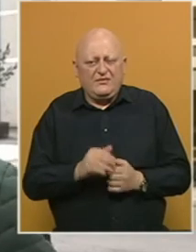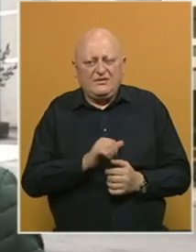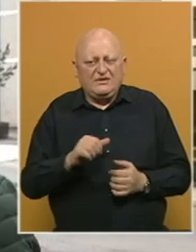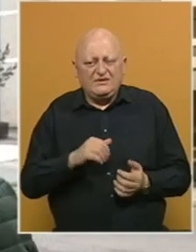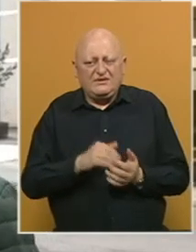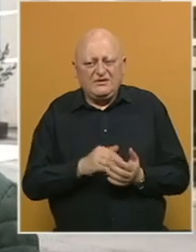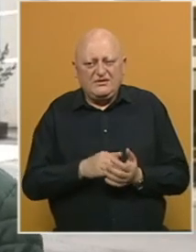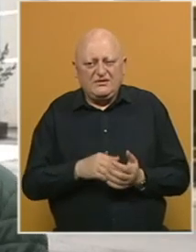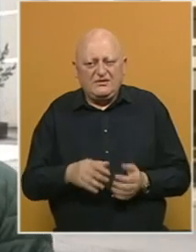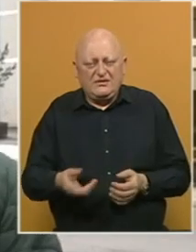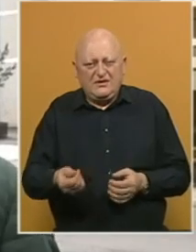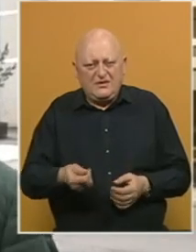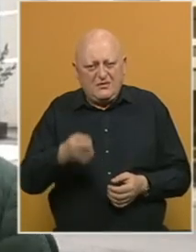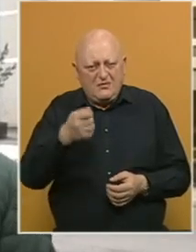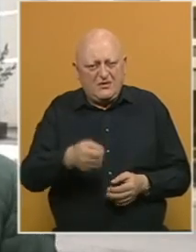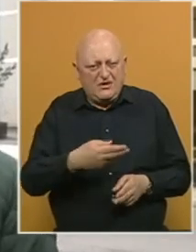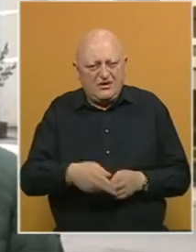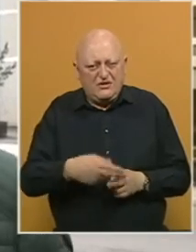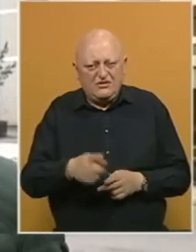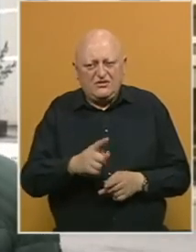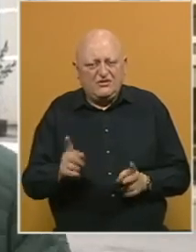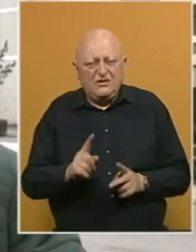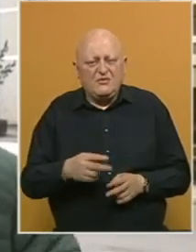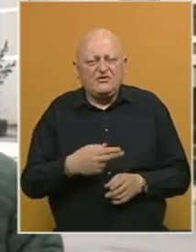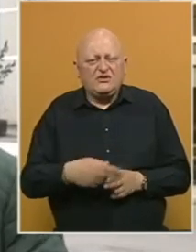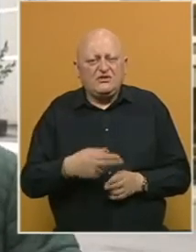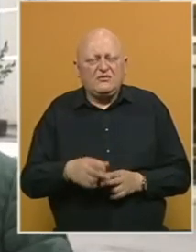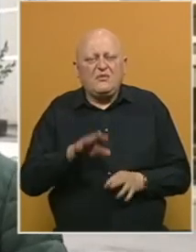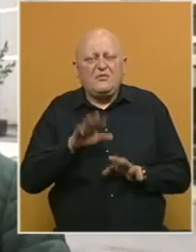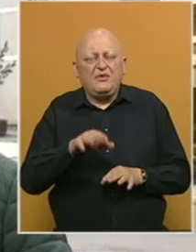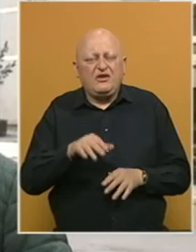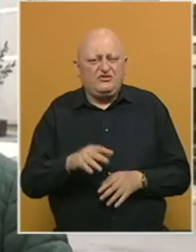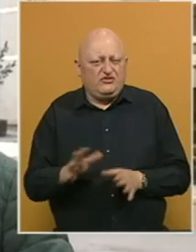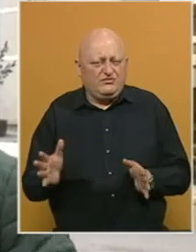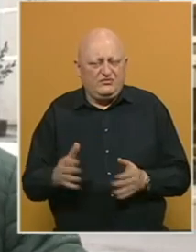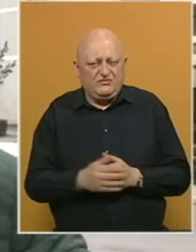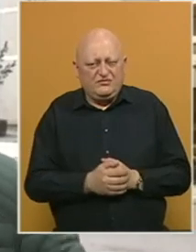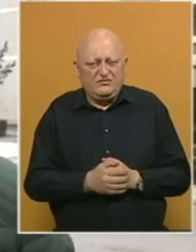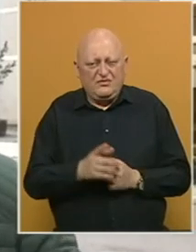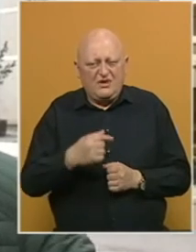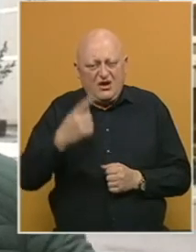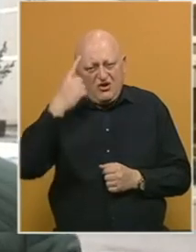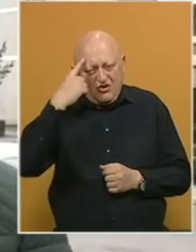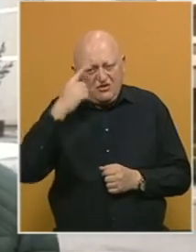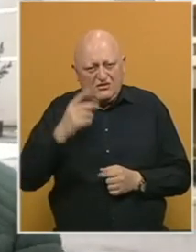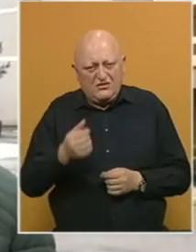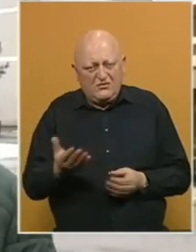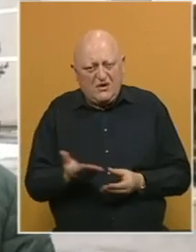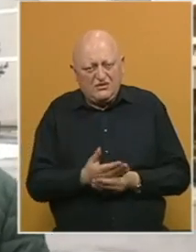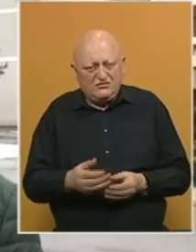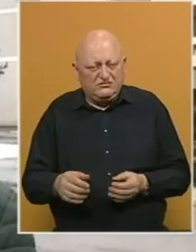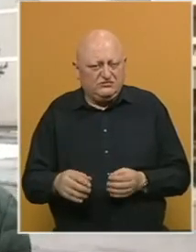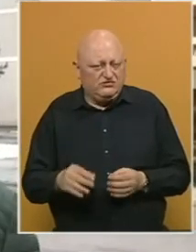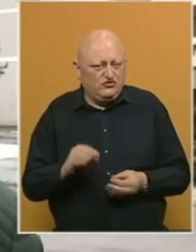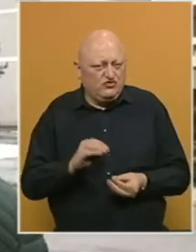treba izvaditi pare i riješiti. Ovdje se ne može riješiti pričom ili potom. To ako neko misli ušparati milijon, da.